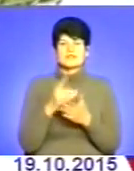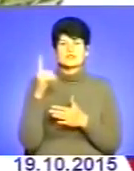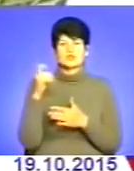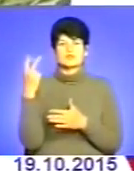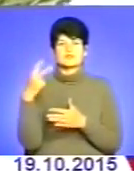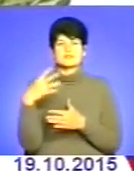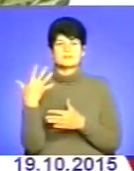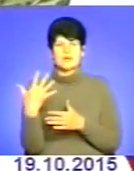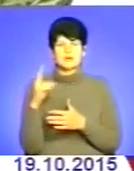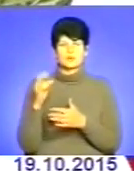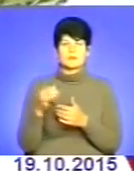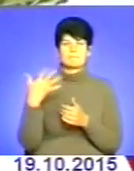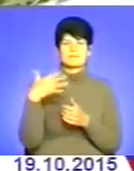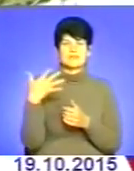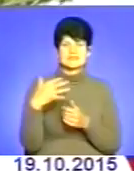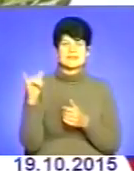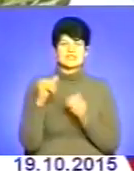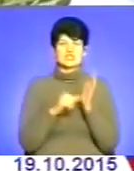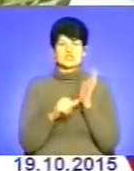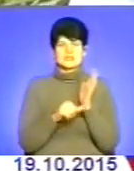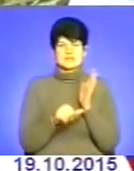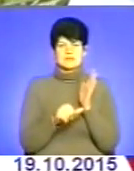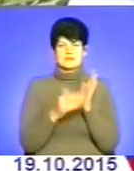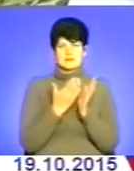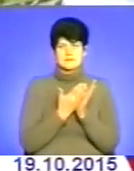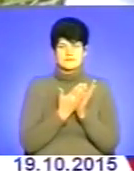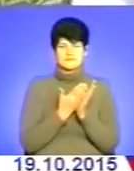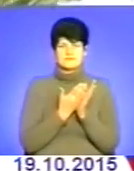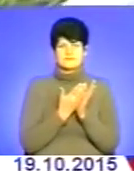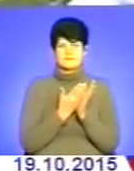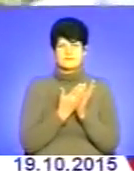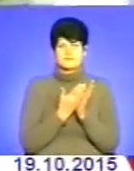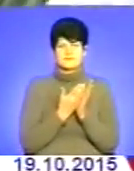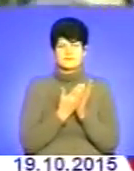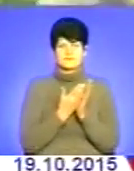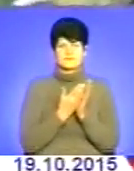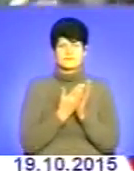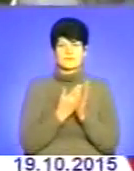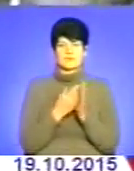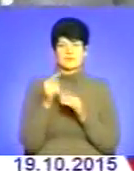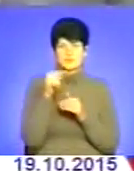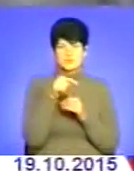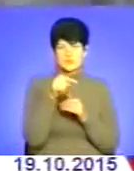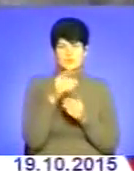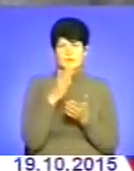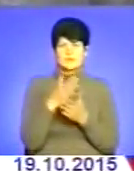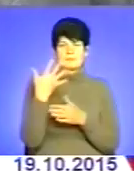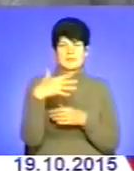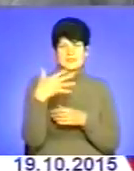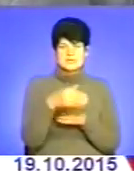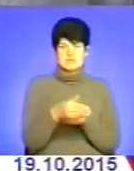кубиків, 50 і 60 є На цьому ось стоїть, оце 50